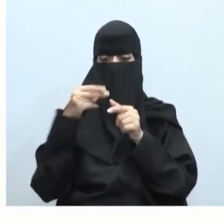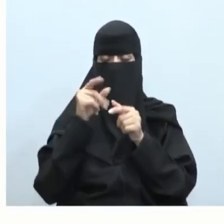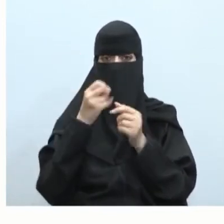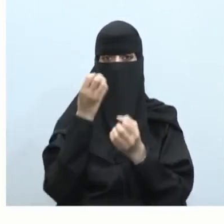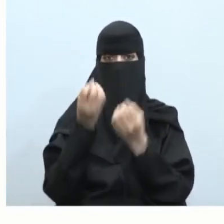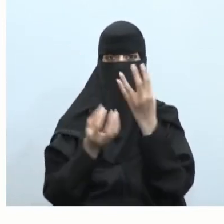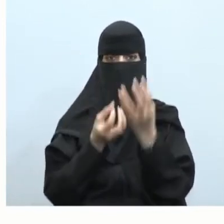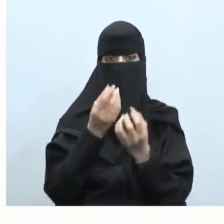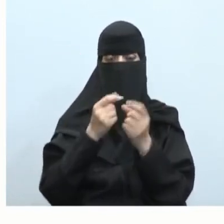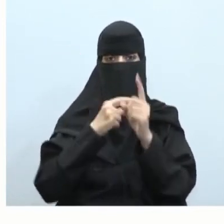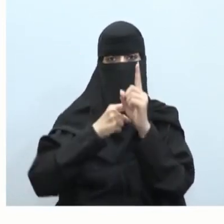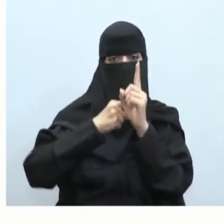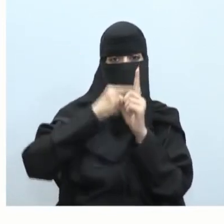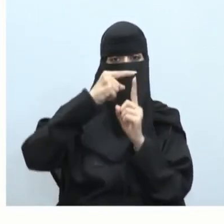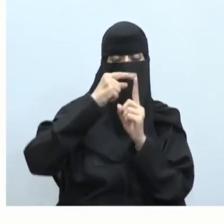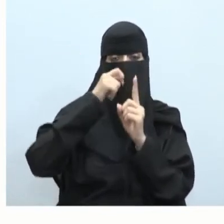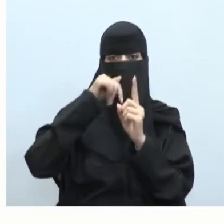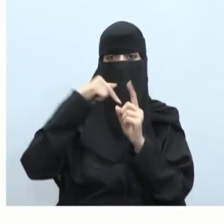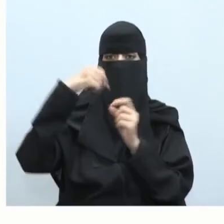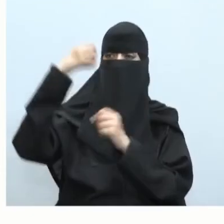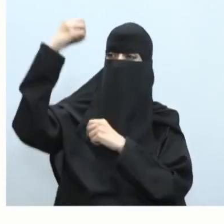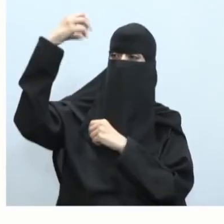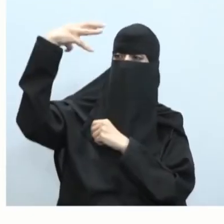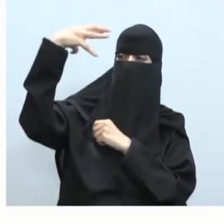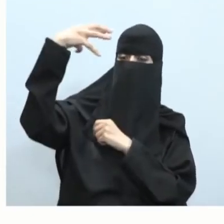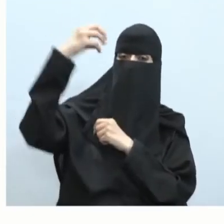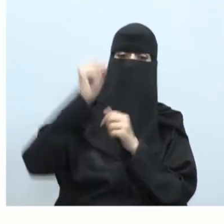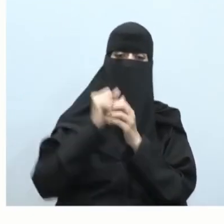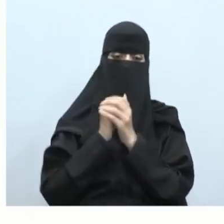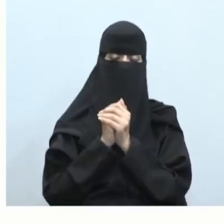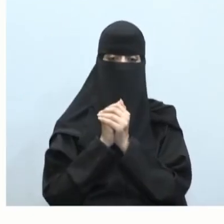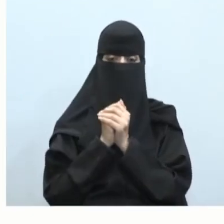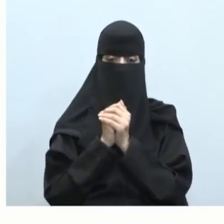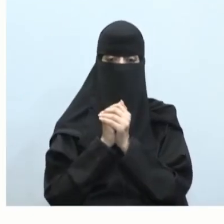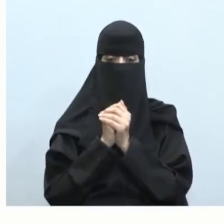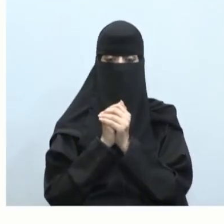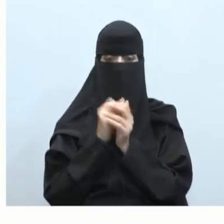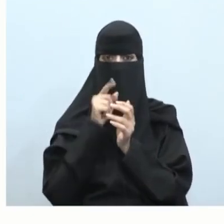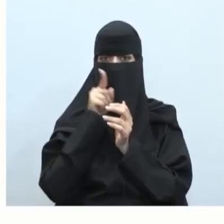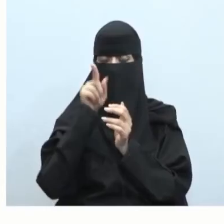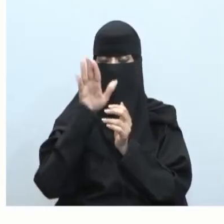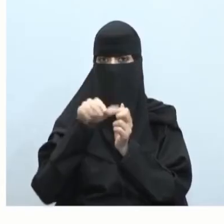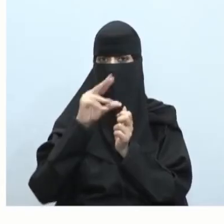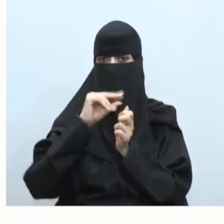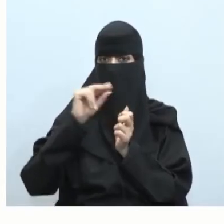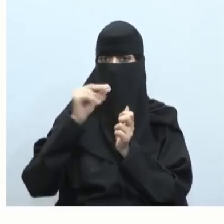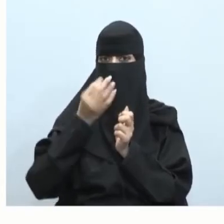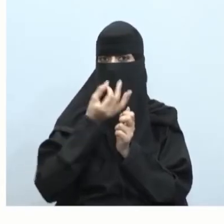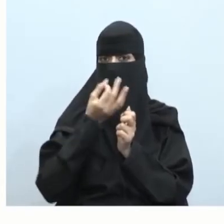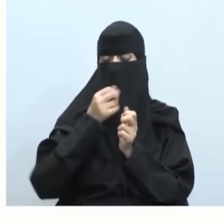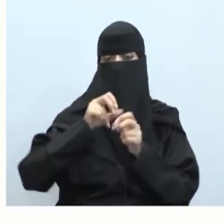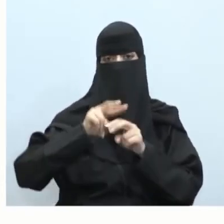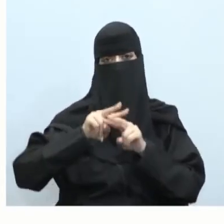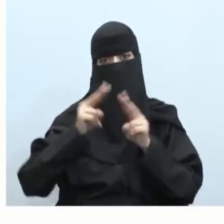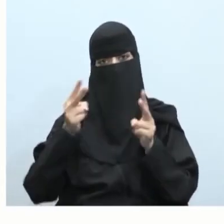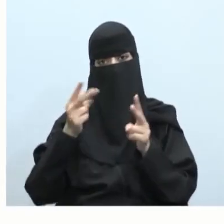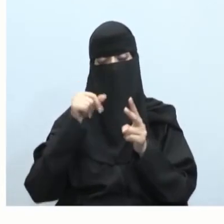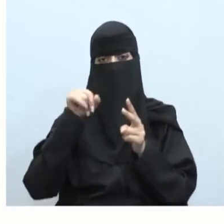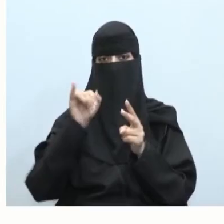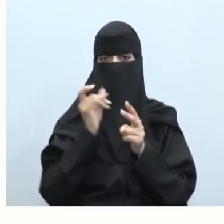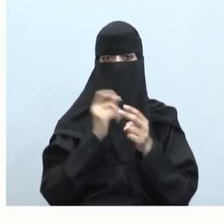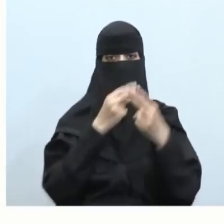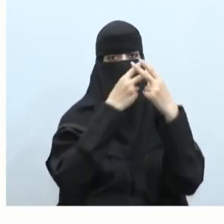حرارة وضوء بناء الطلاف هذه كما ذكرنا أنها تختلف من نجم